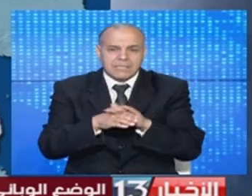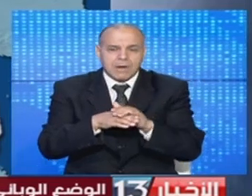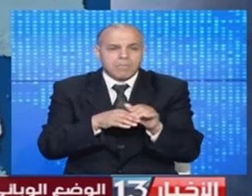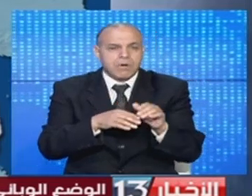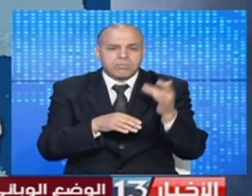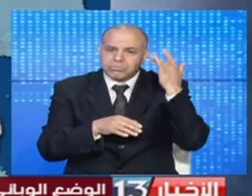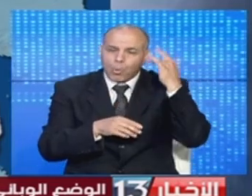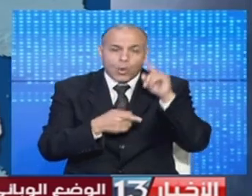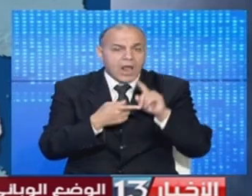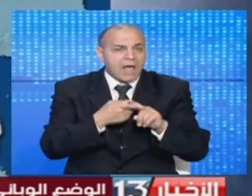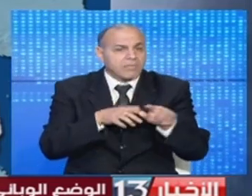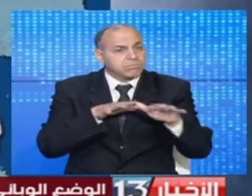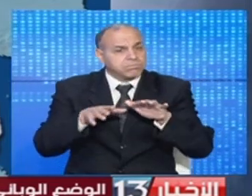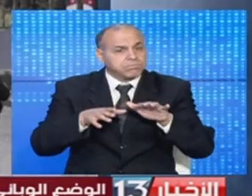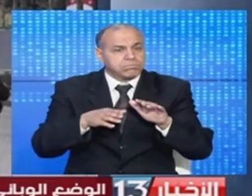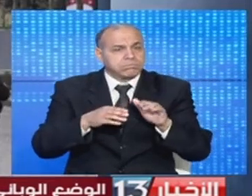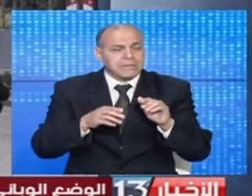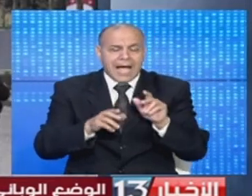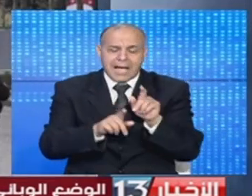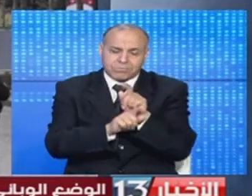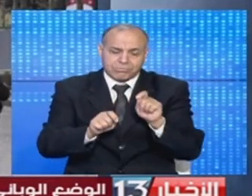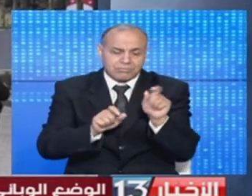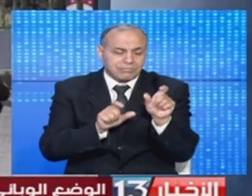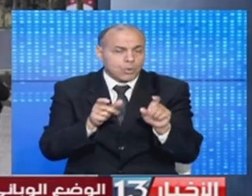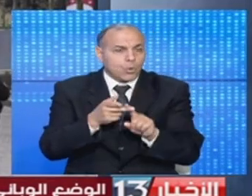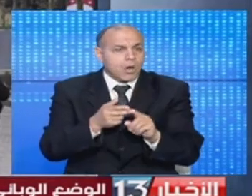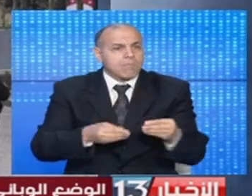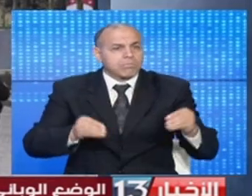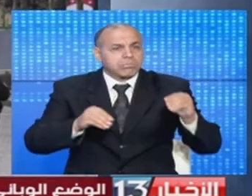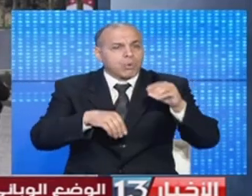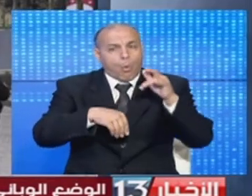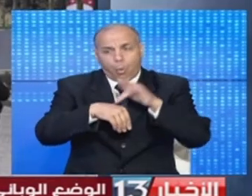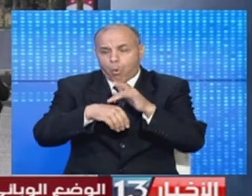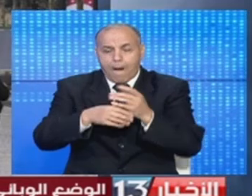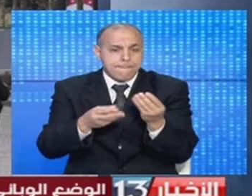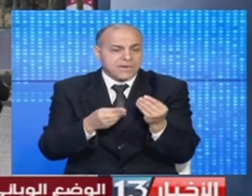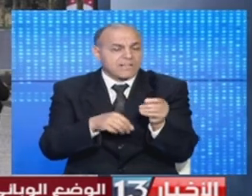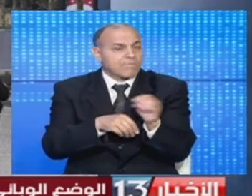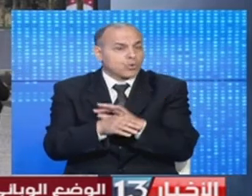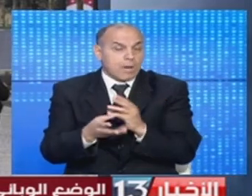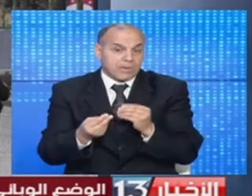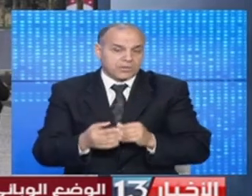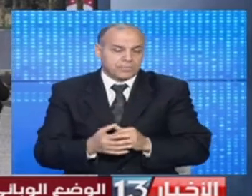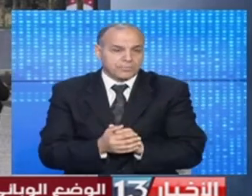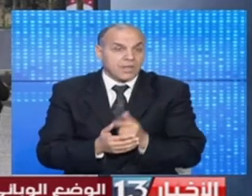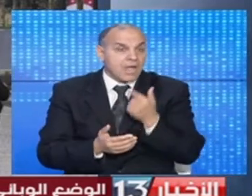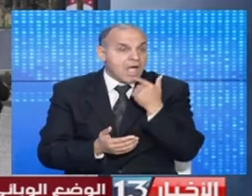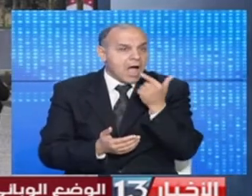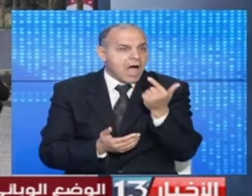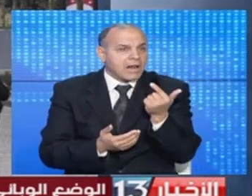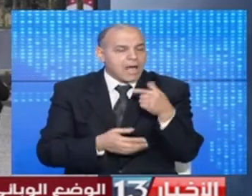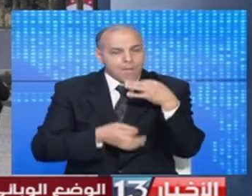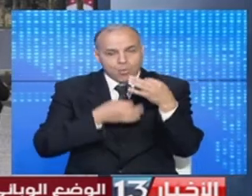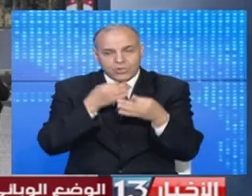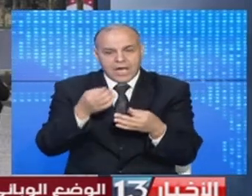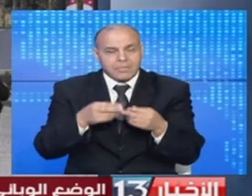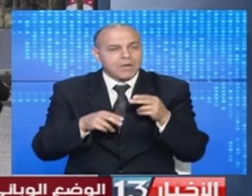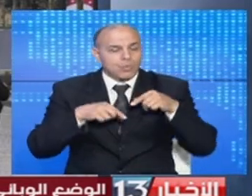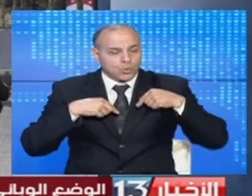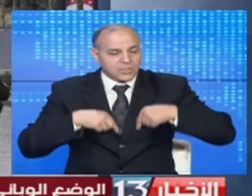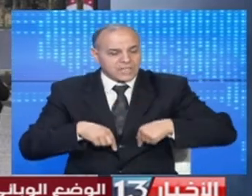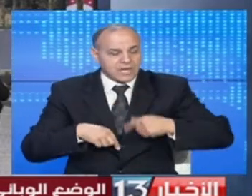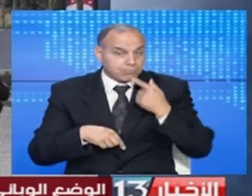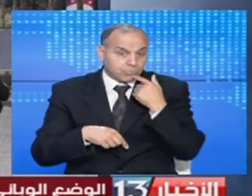تجاهل السكان لإجراءات الحج الصحي وتزايد عدد الإصابات بفيروس كورونا وعرض المتحدث باسم